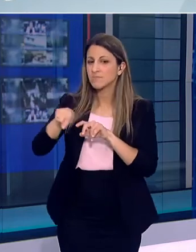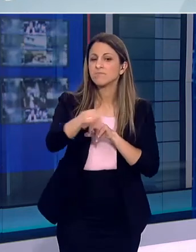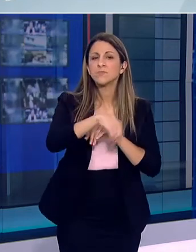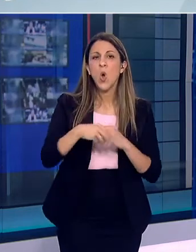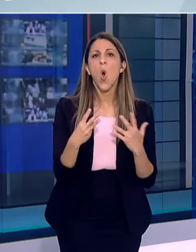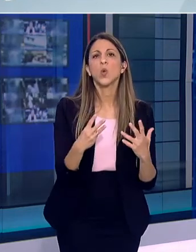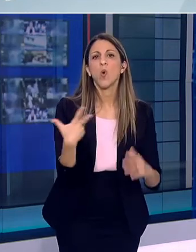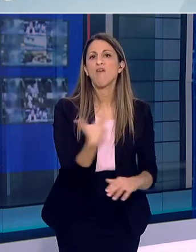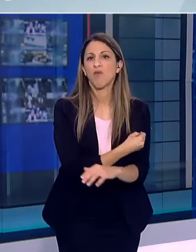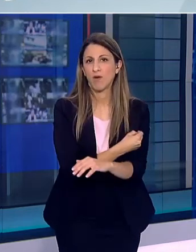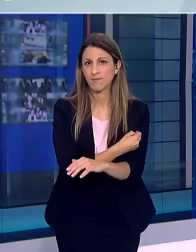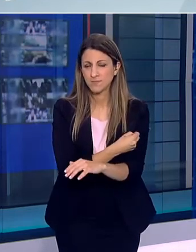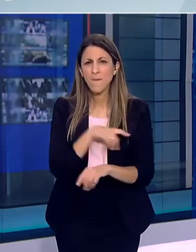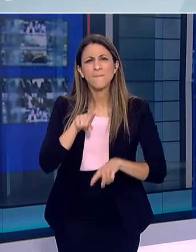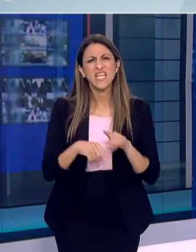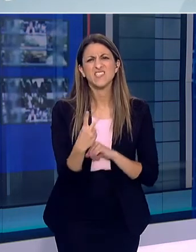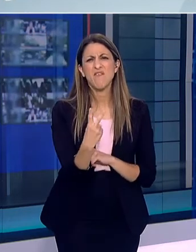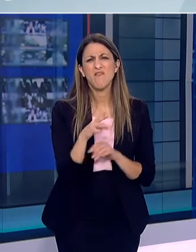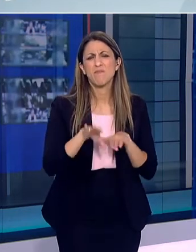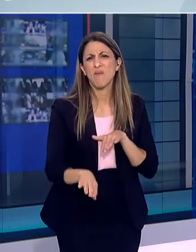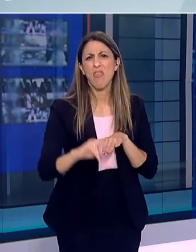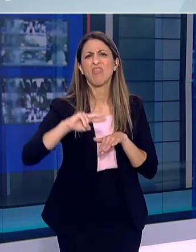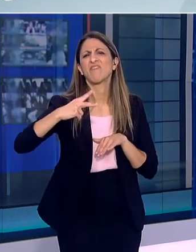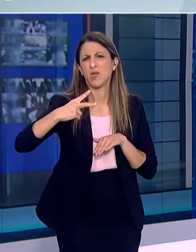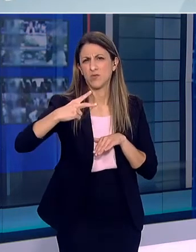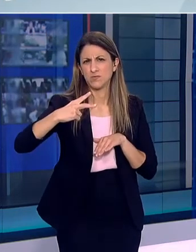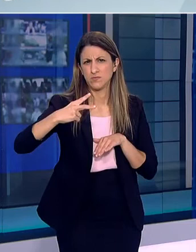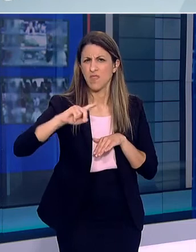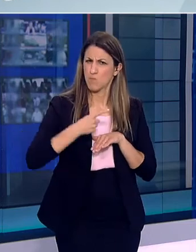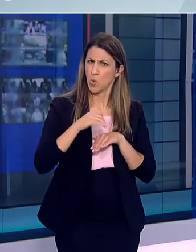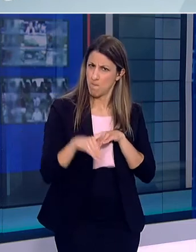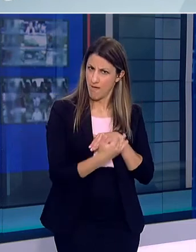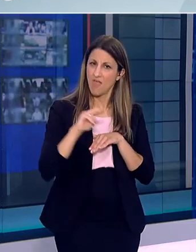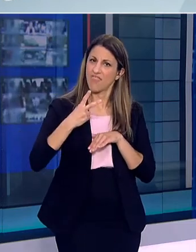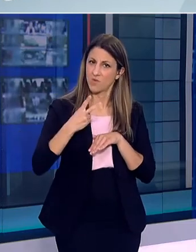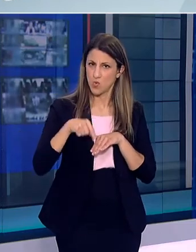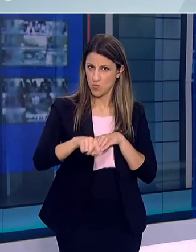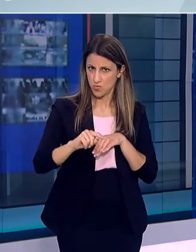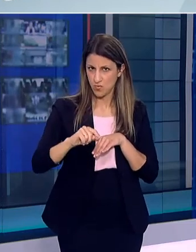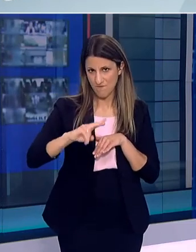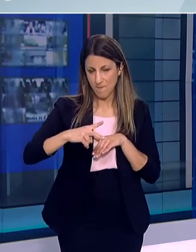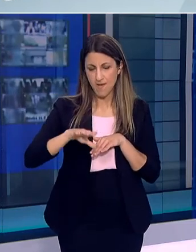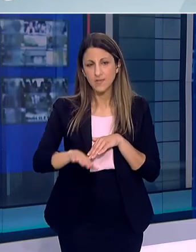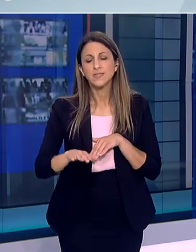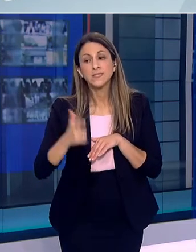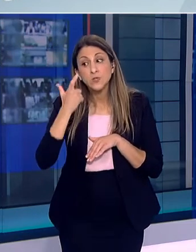Πιο πρόεμι σε φάση 2 Δεν μπορούν να είμαστε σίγουροι Ποιο από όλα αυτά τα εμβόλια θα είναι ασφαλές Ποιο θα είναι